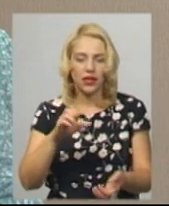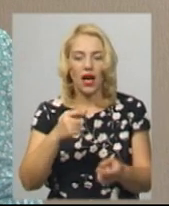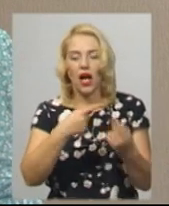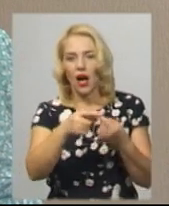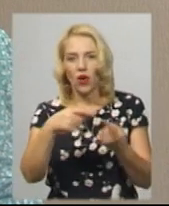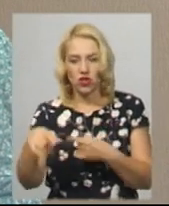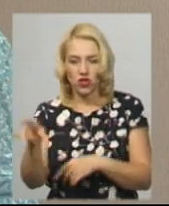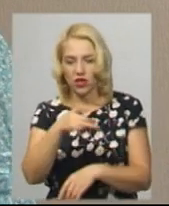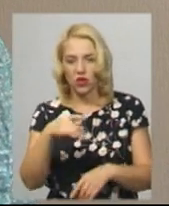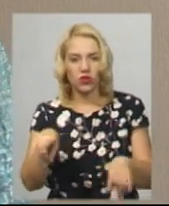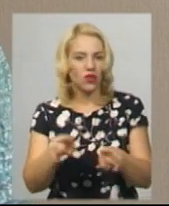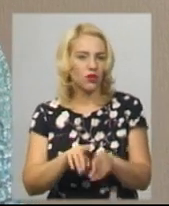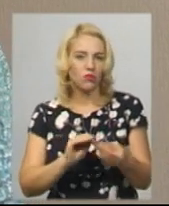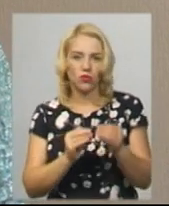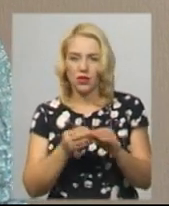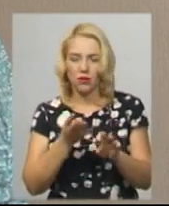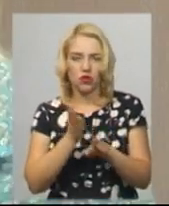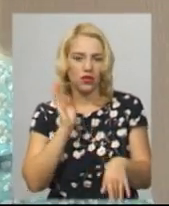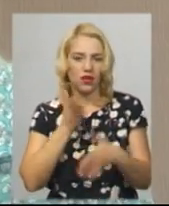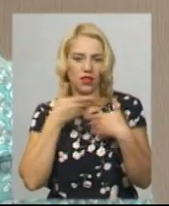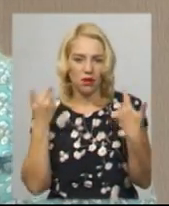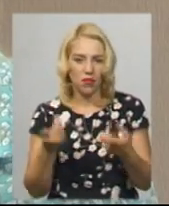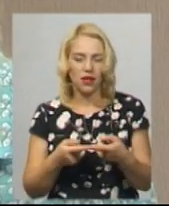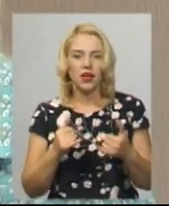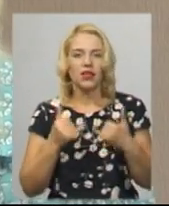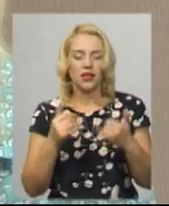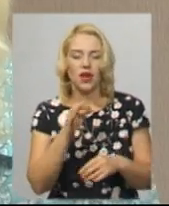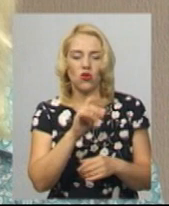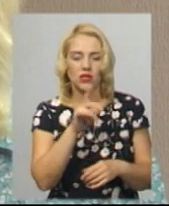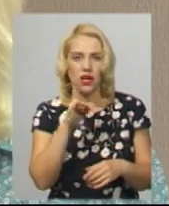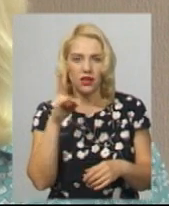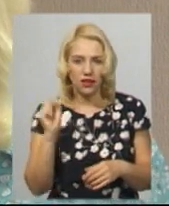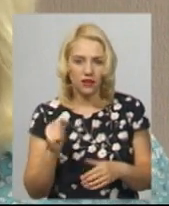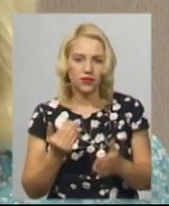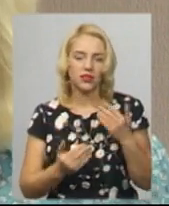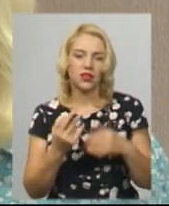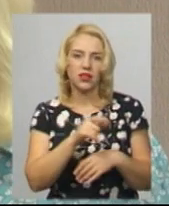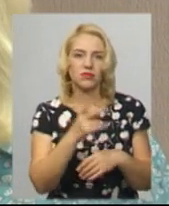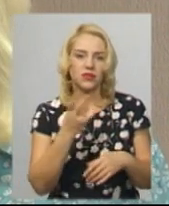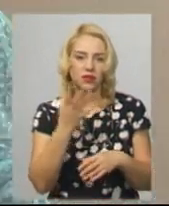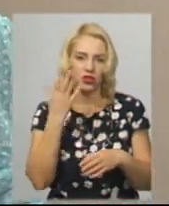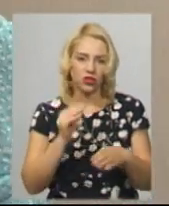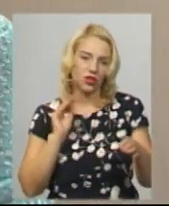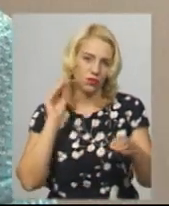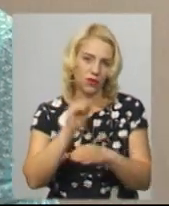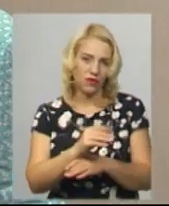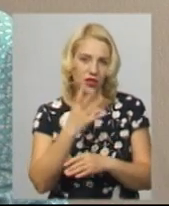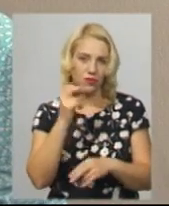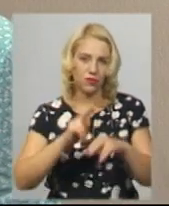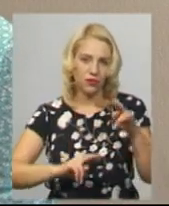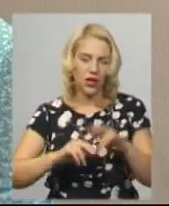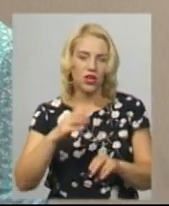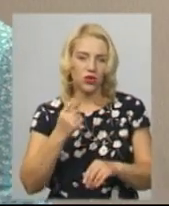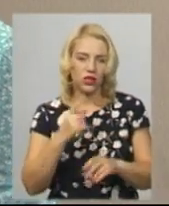мікрорайонів такої проблеми із чергами немає. Як для «Озерної», то там потрібен ще садочок. Світлана Губай